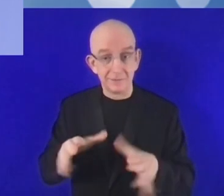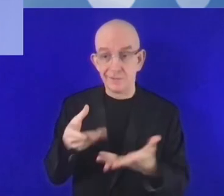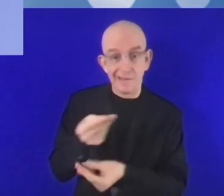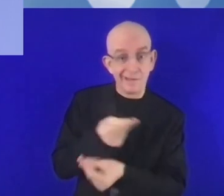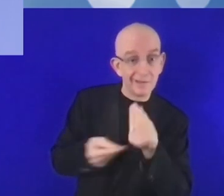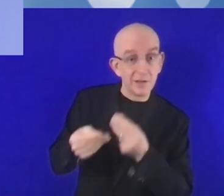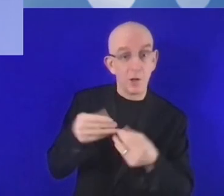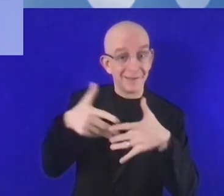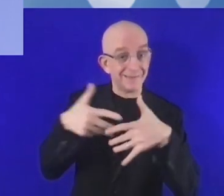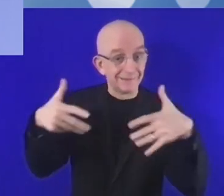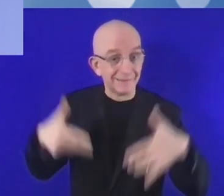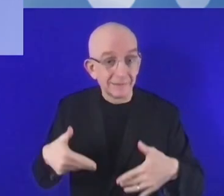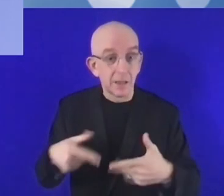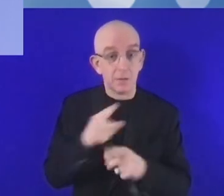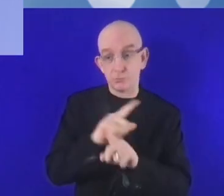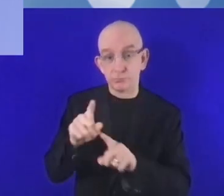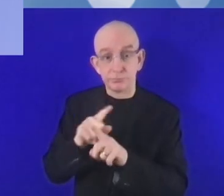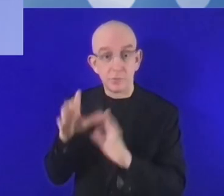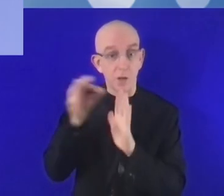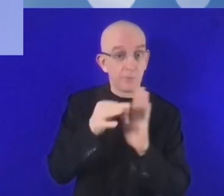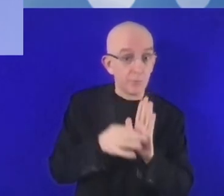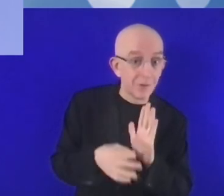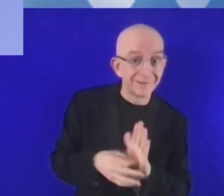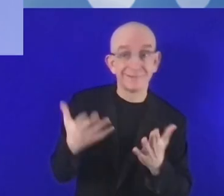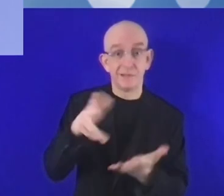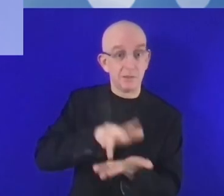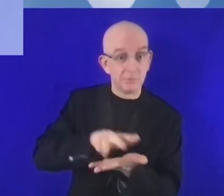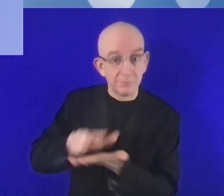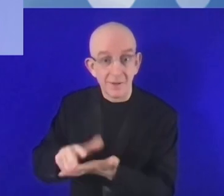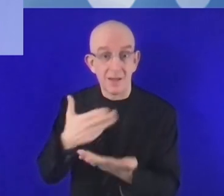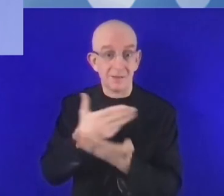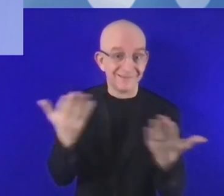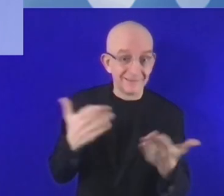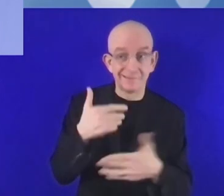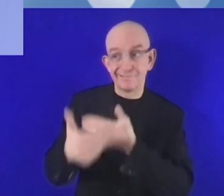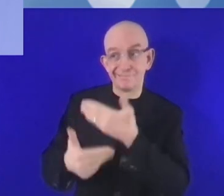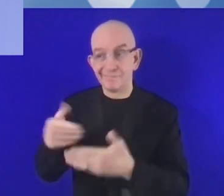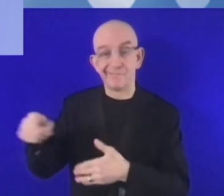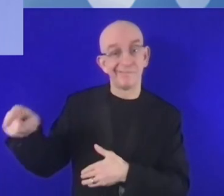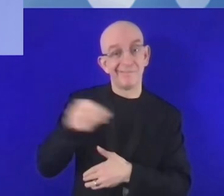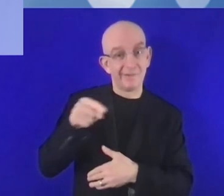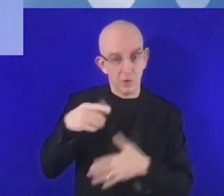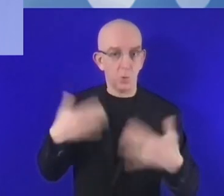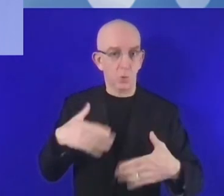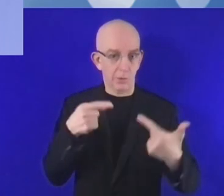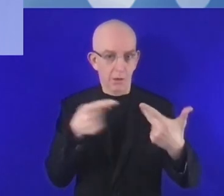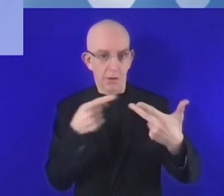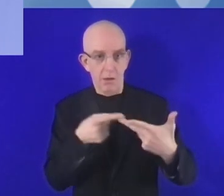الوسط الذي